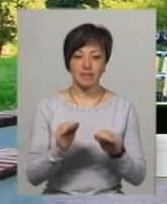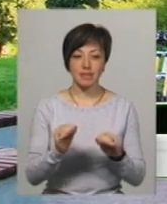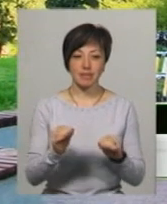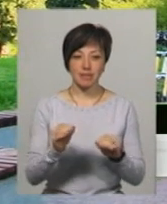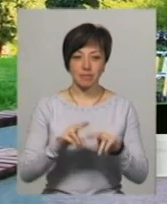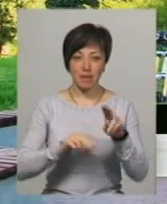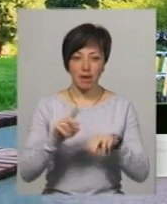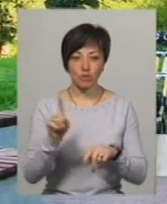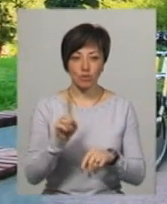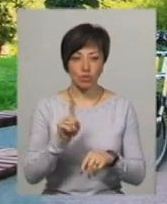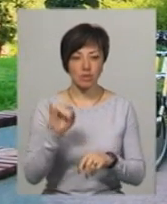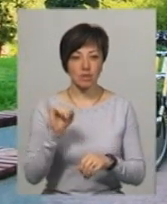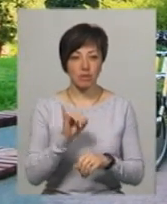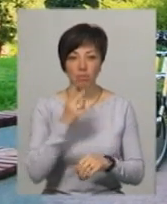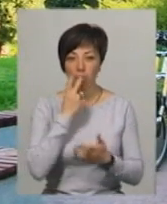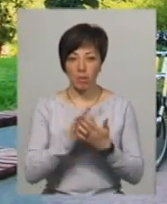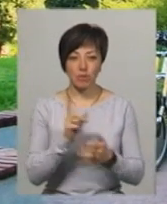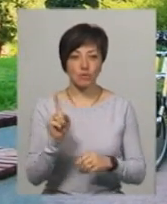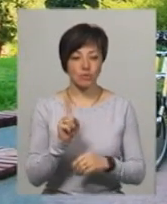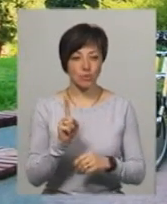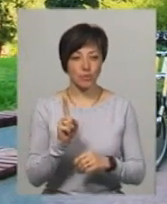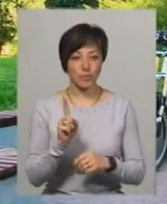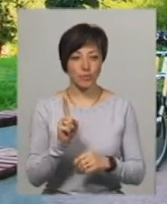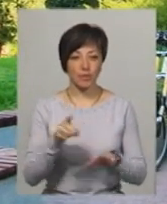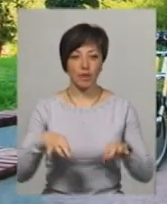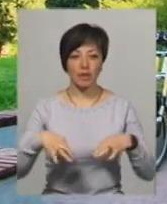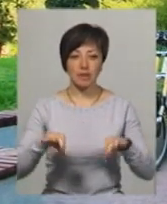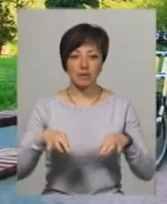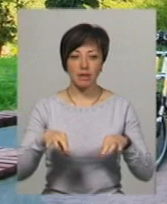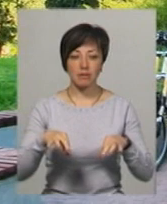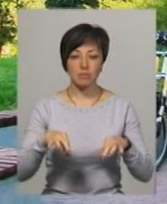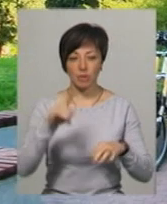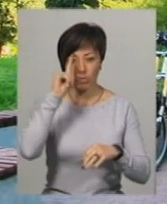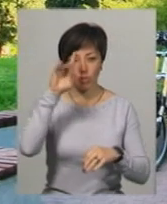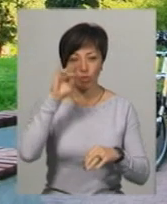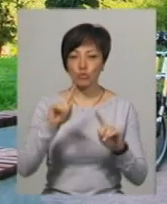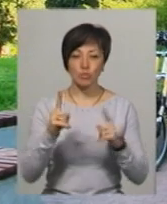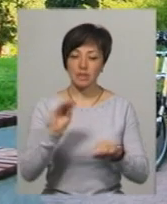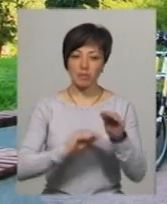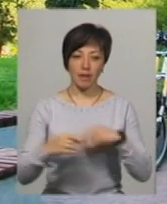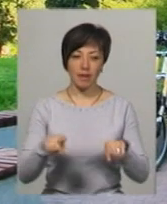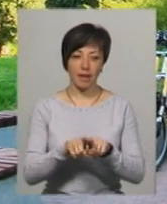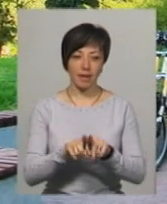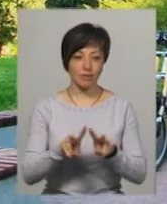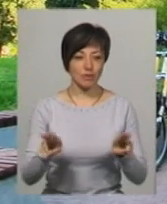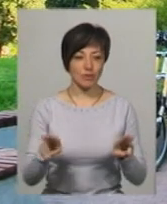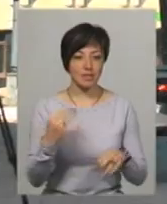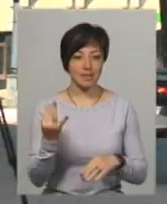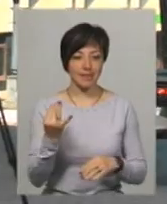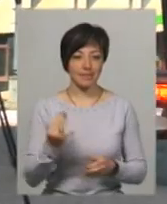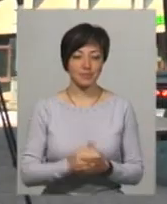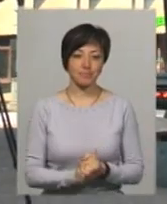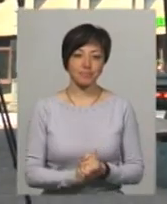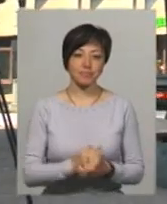щось. І побачив, що електротранспорт набирає популярності, і подумав, чому би не зібрати таке щось цікаве.